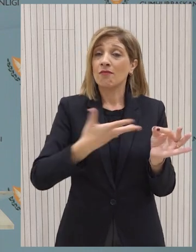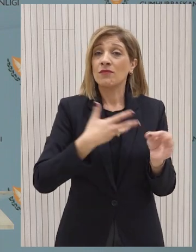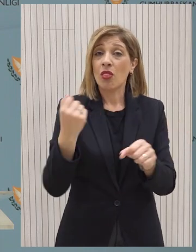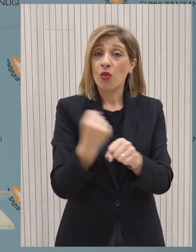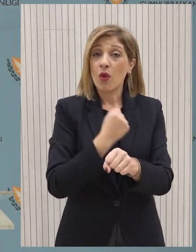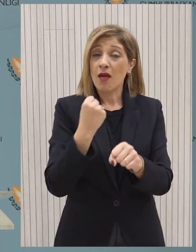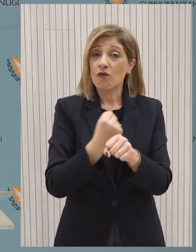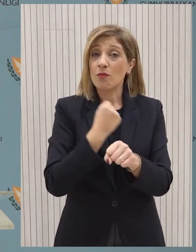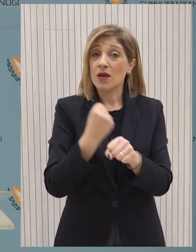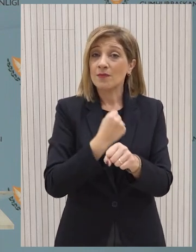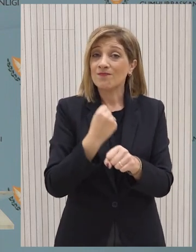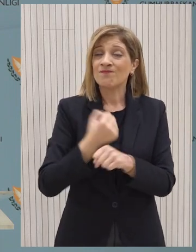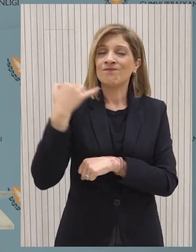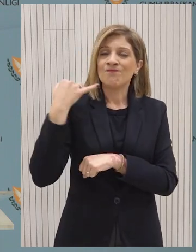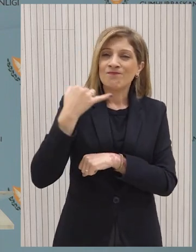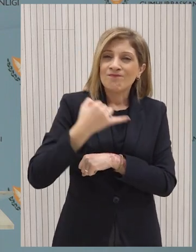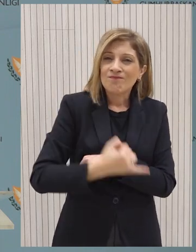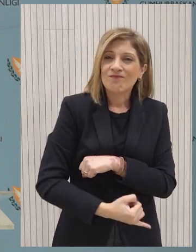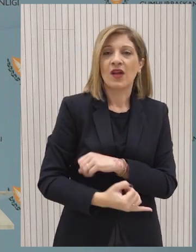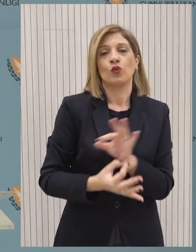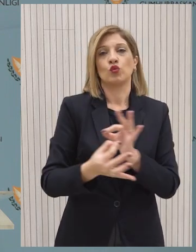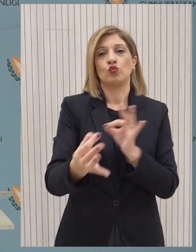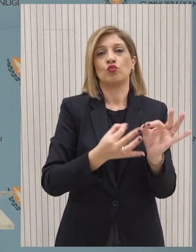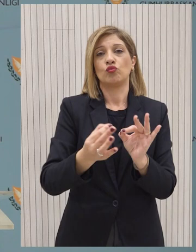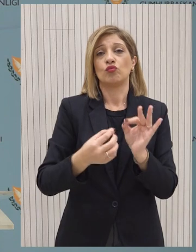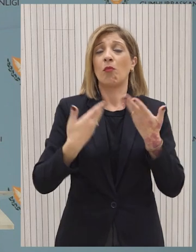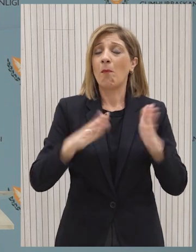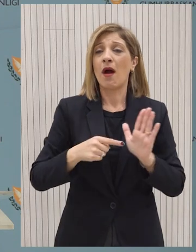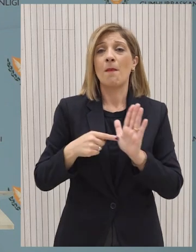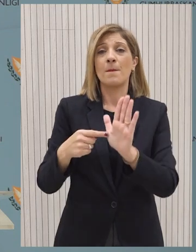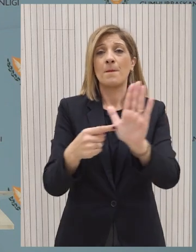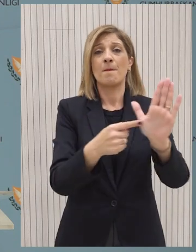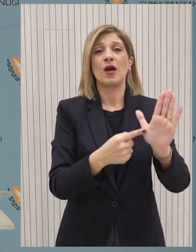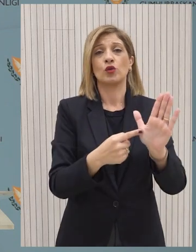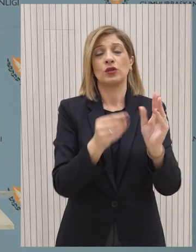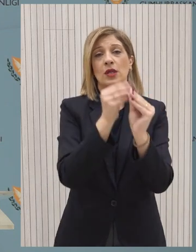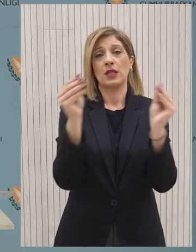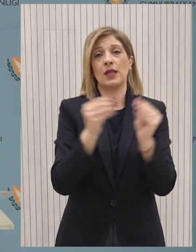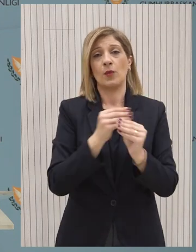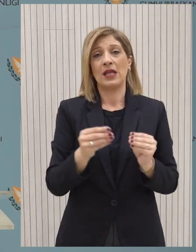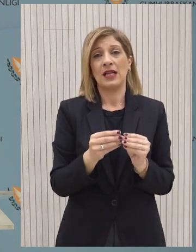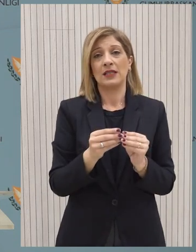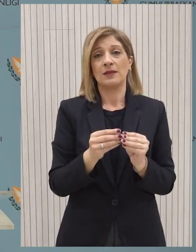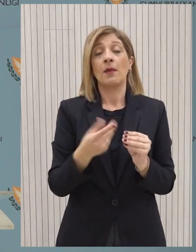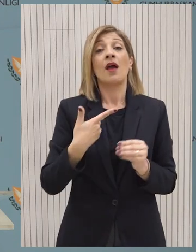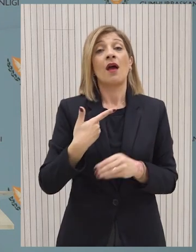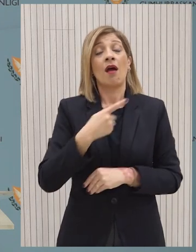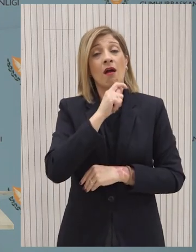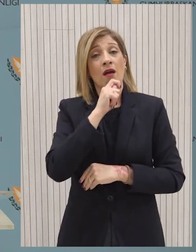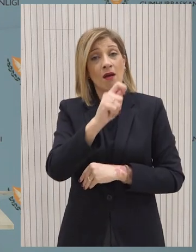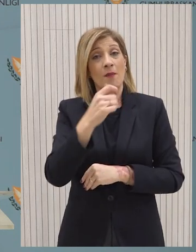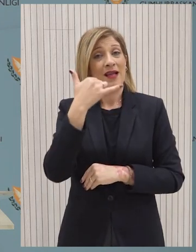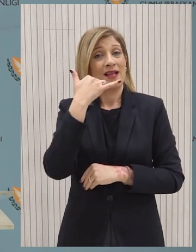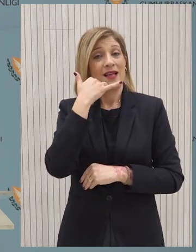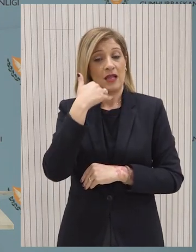εις βάθος σχεδιασμό αναλυμμένο και παρουσιάσει σε όλους τους εταίρους μας. Η εμπλοκή, όπως έχω πει και κατά την